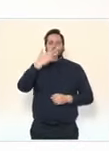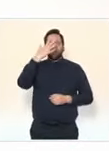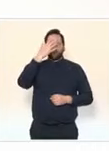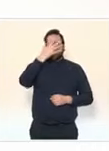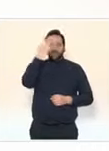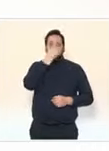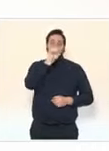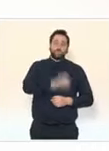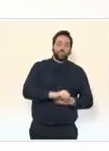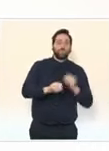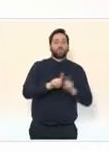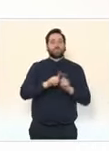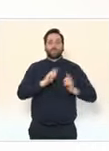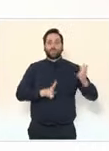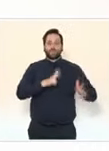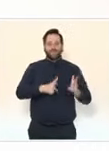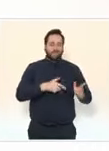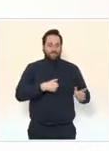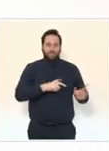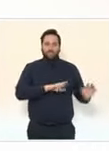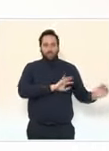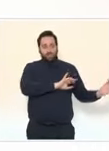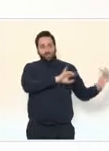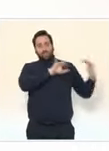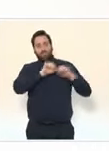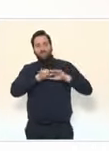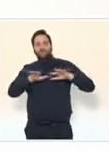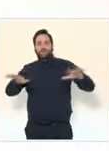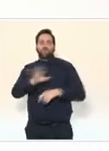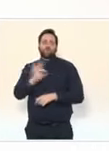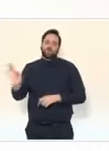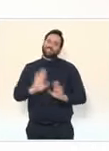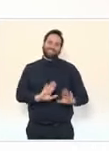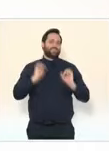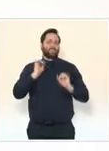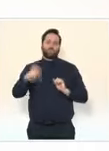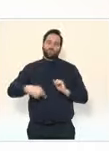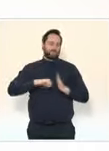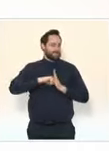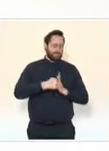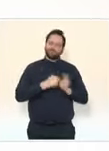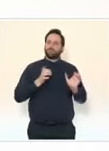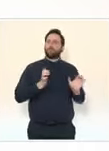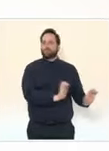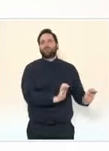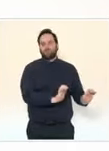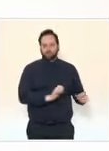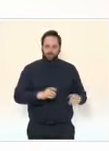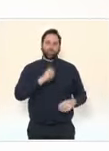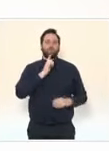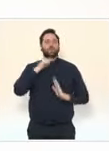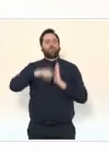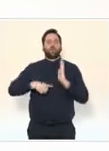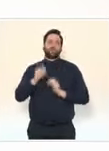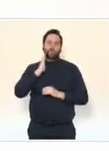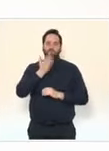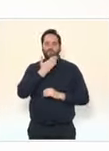prévenir et réduire leur diffusion. Depuis la fin du mois de janvier, nous avons restreint fortement les possibilités de venir en France pour les voyageurs